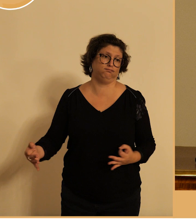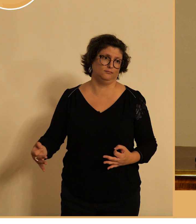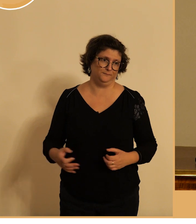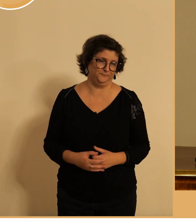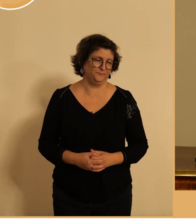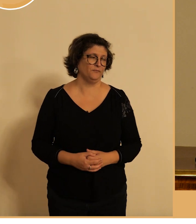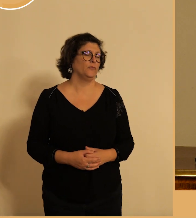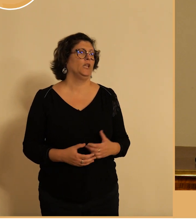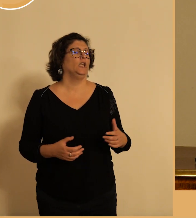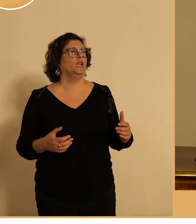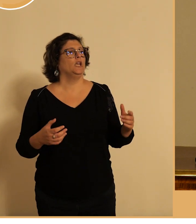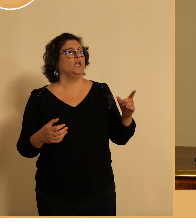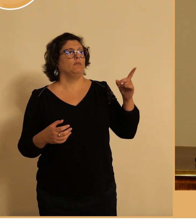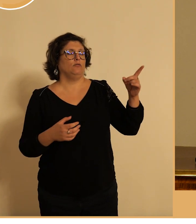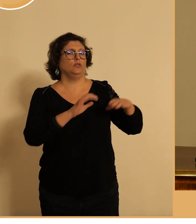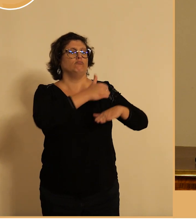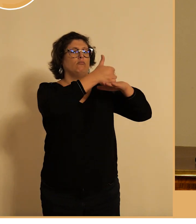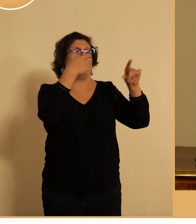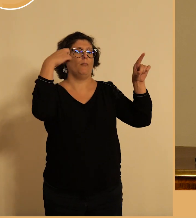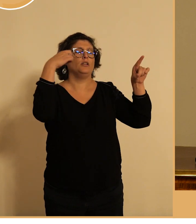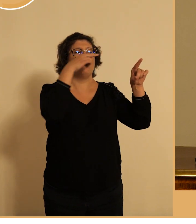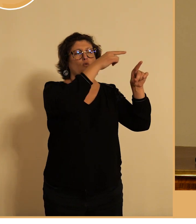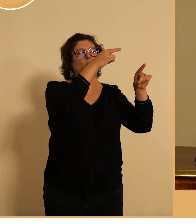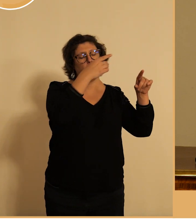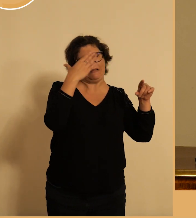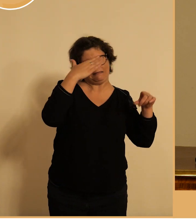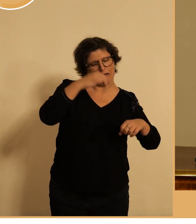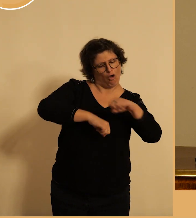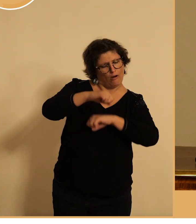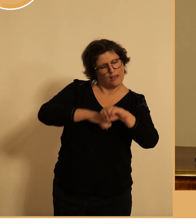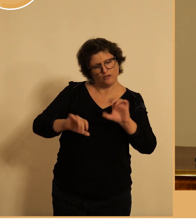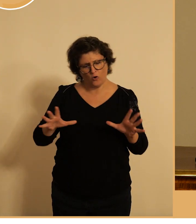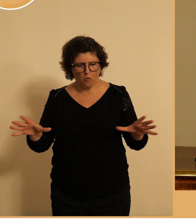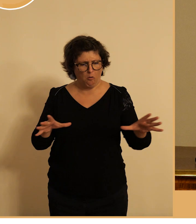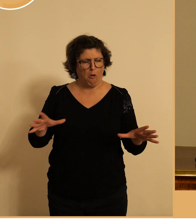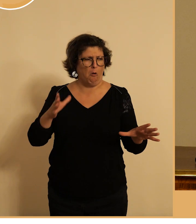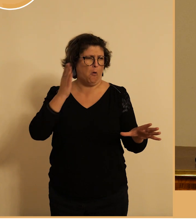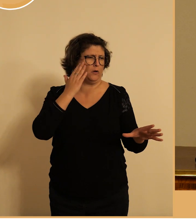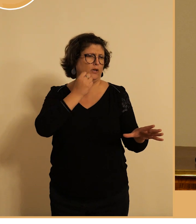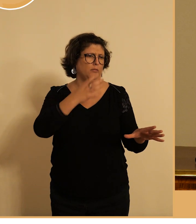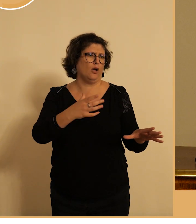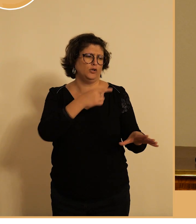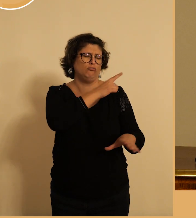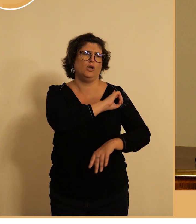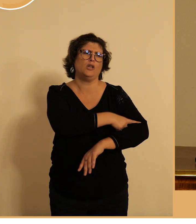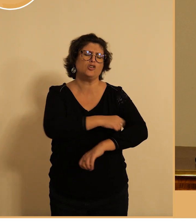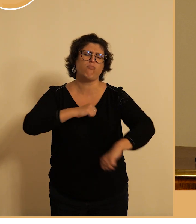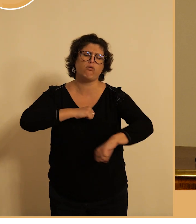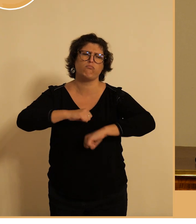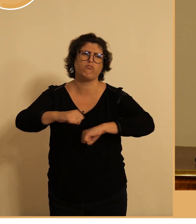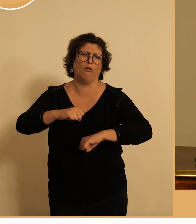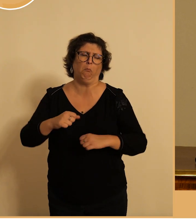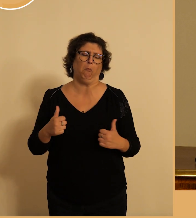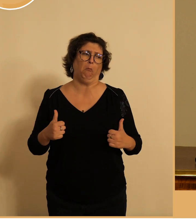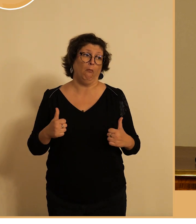et puis je crois qu'il a un sens de l'organisation et une énergie qui sont qui sont rares il est c'est